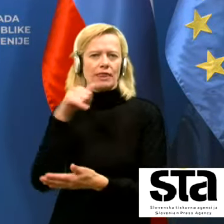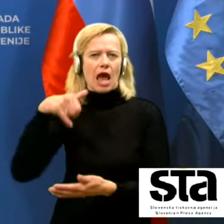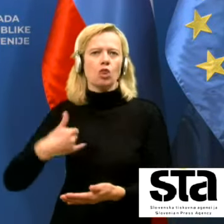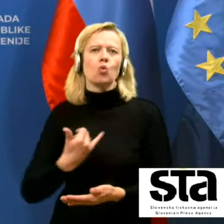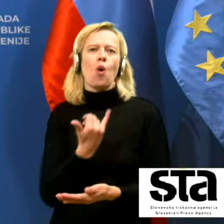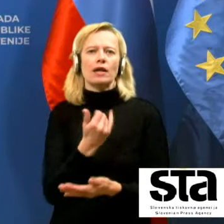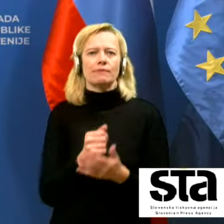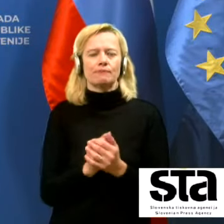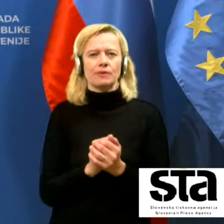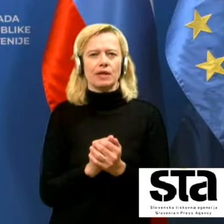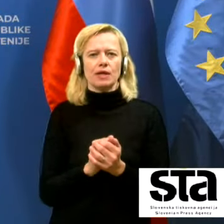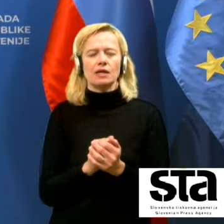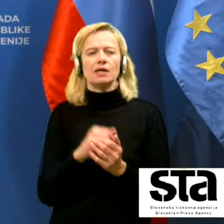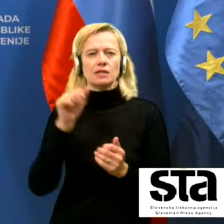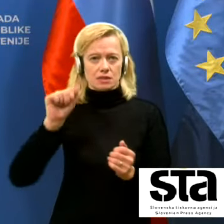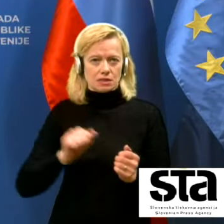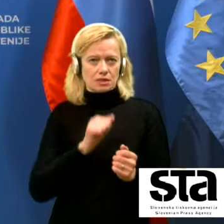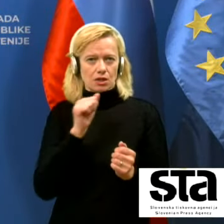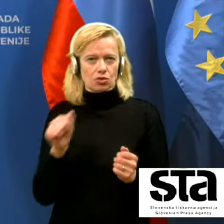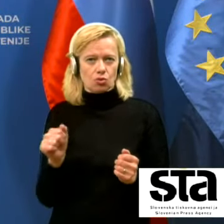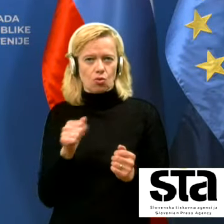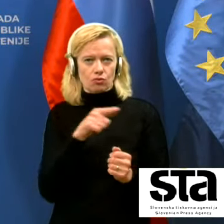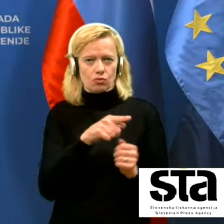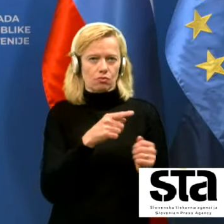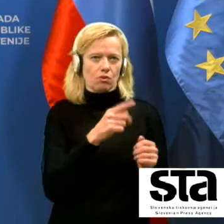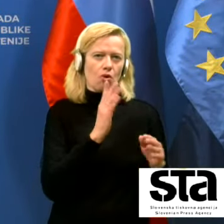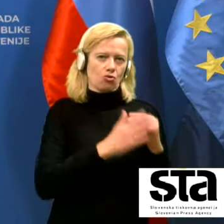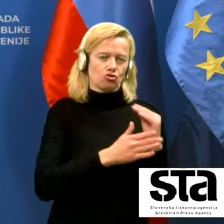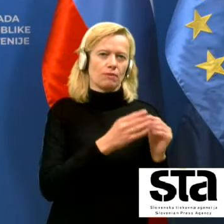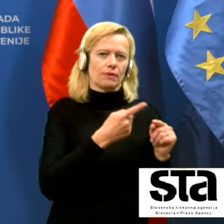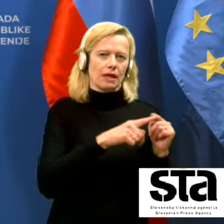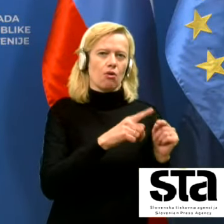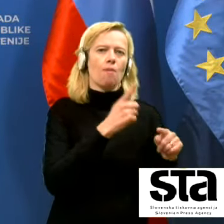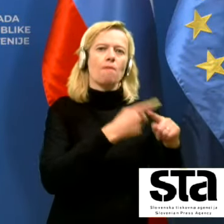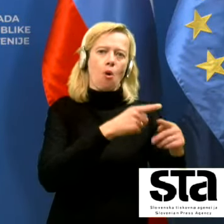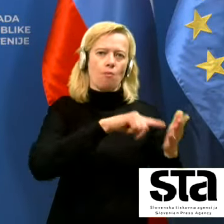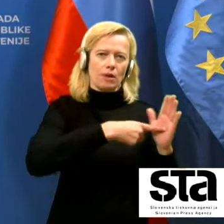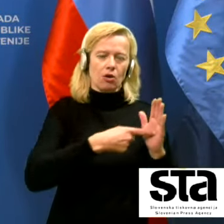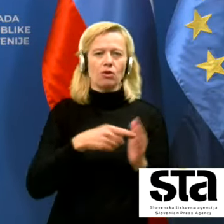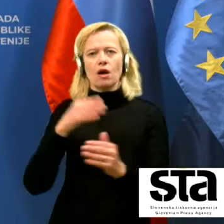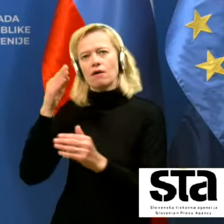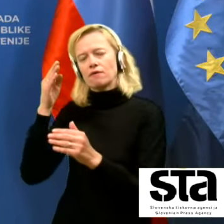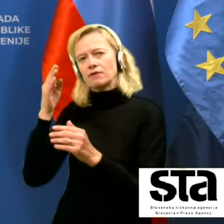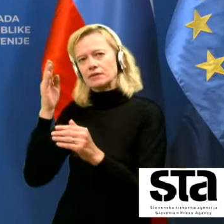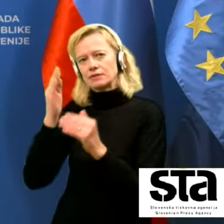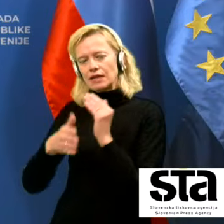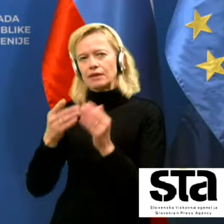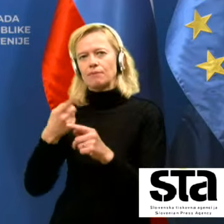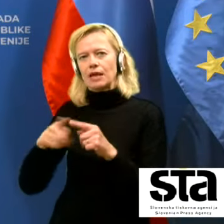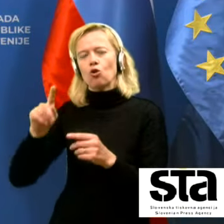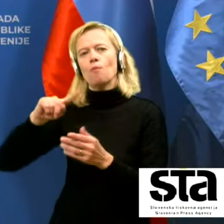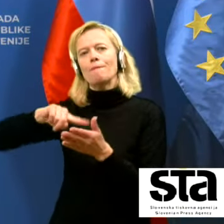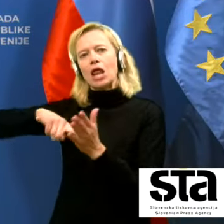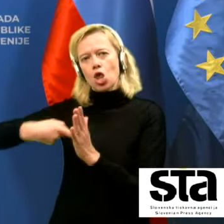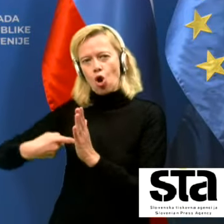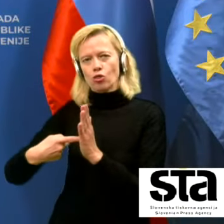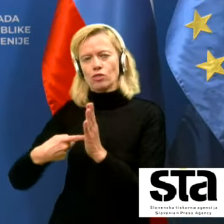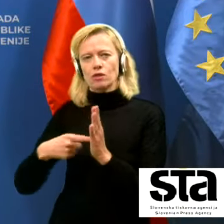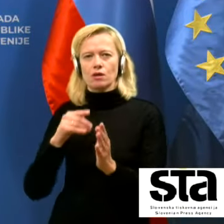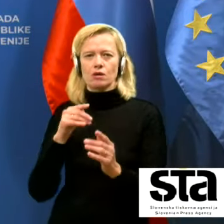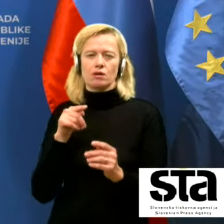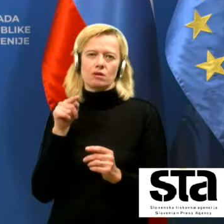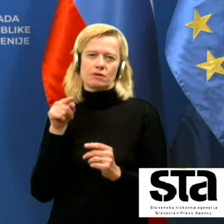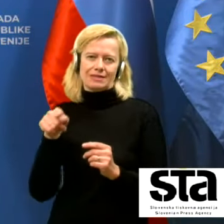ta količina v tem delu pol milijona in v drugem delu milijon, pač v tistem delu, kjer bo do konca tedna